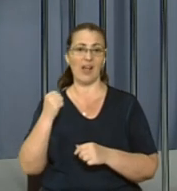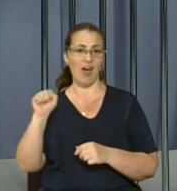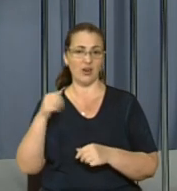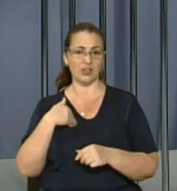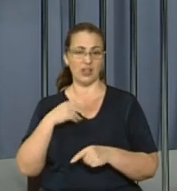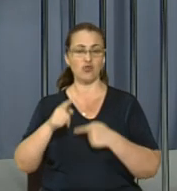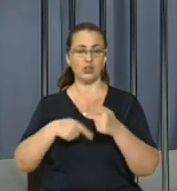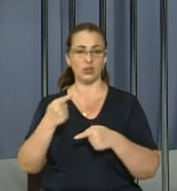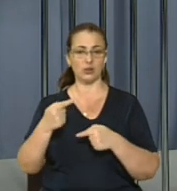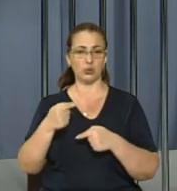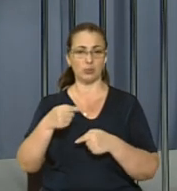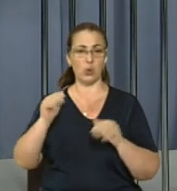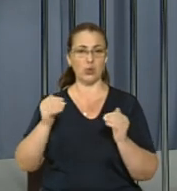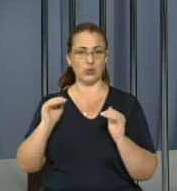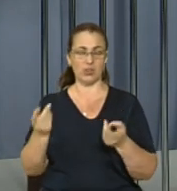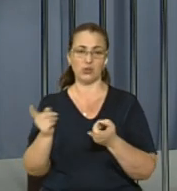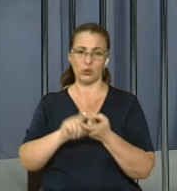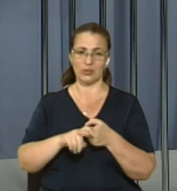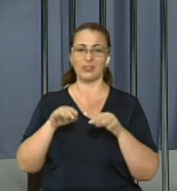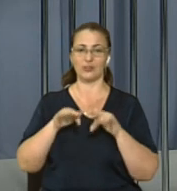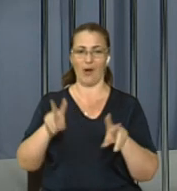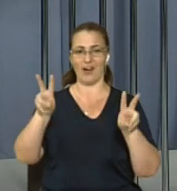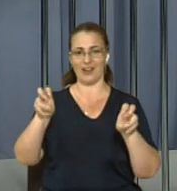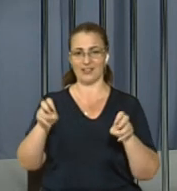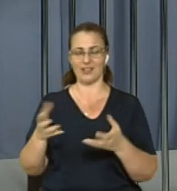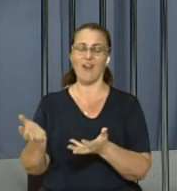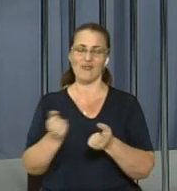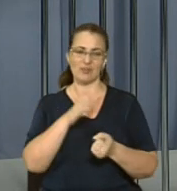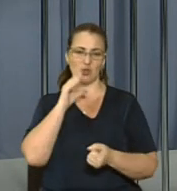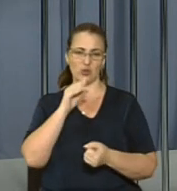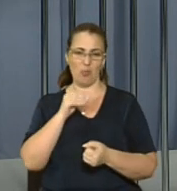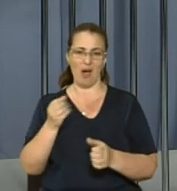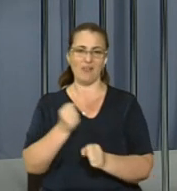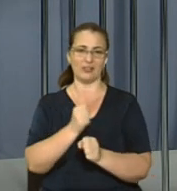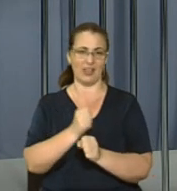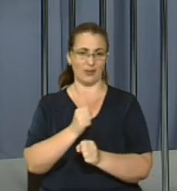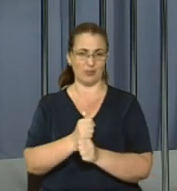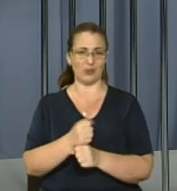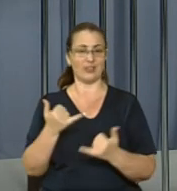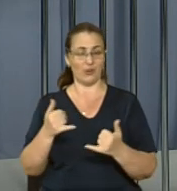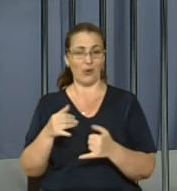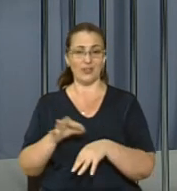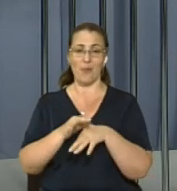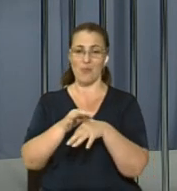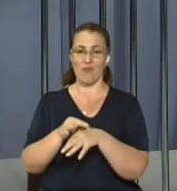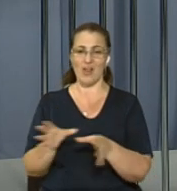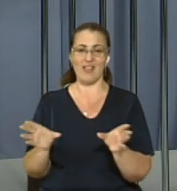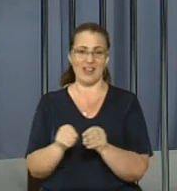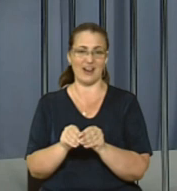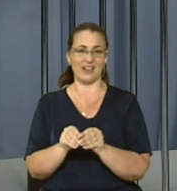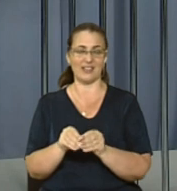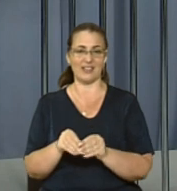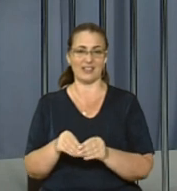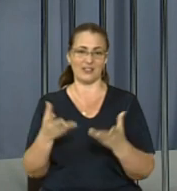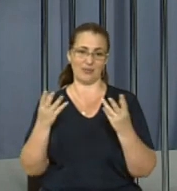наступного сюжету сьогодні долучилась до акції «Візьми собаку на роботу». Романа Самокій зі своїм собакою Фредом сьогодні провели день разом. Жінка